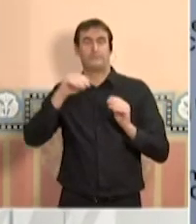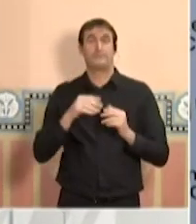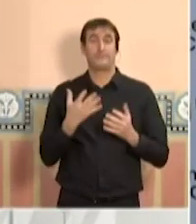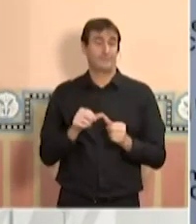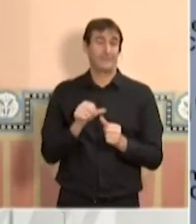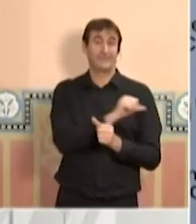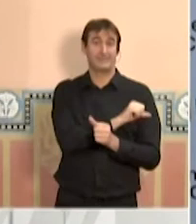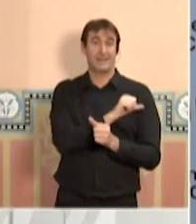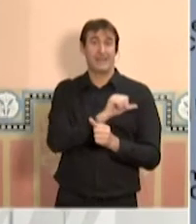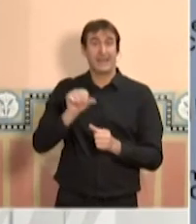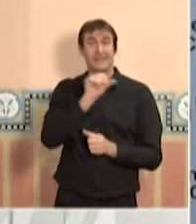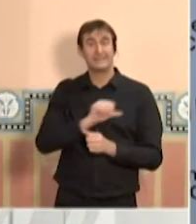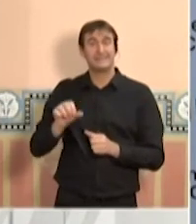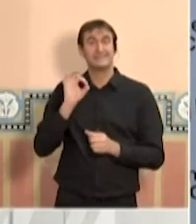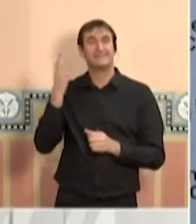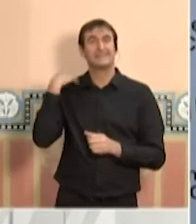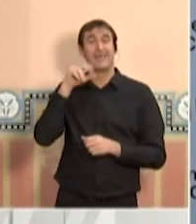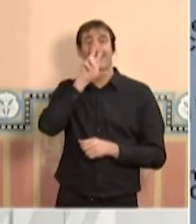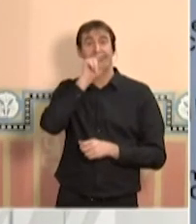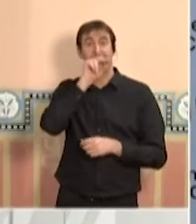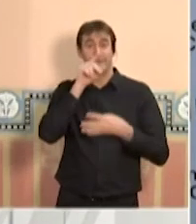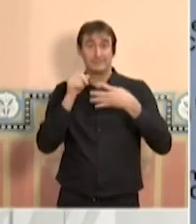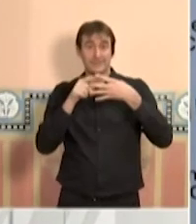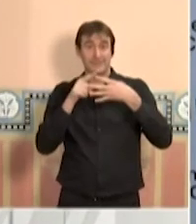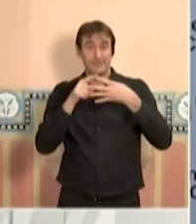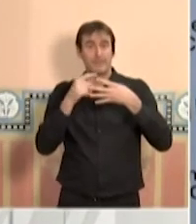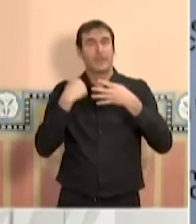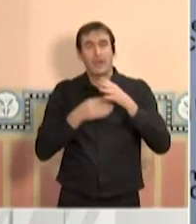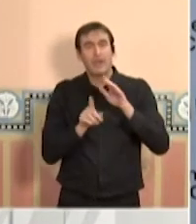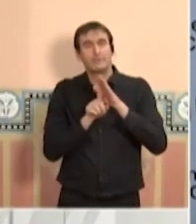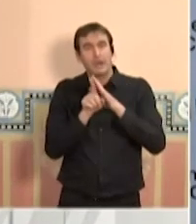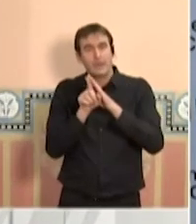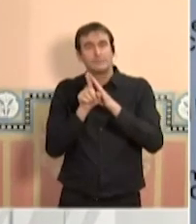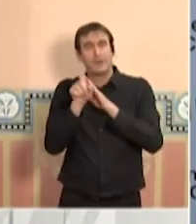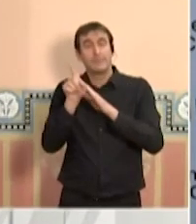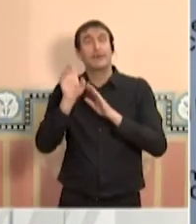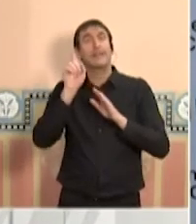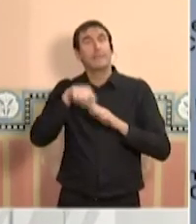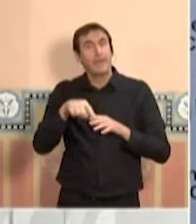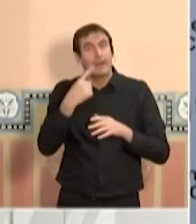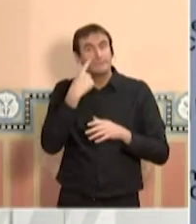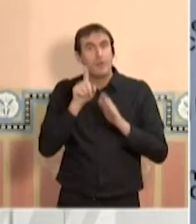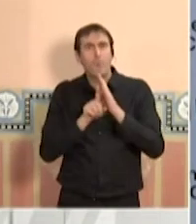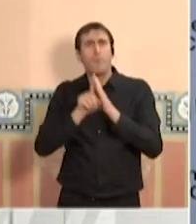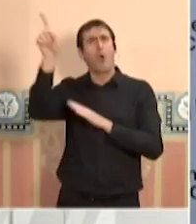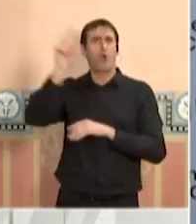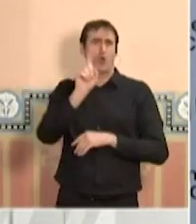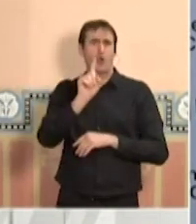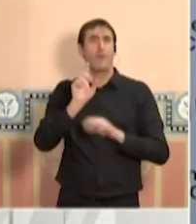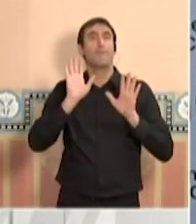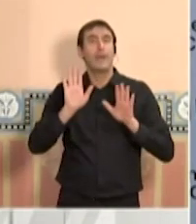setmanes de creixement des de principis de desembre veient un creixement que no s'accelera, però que tampoc s'atura.